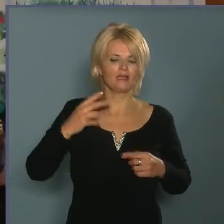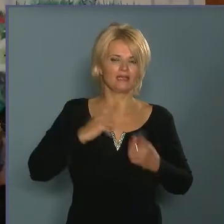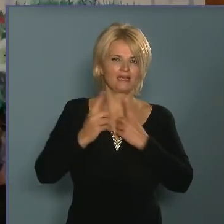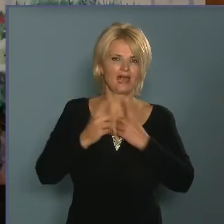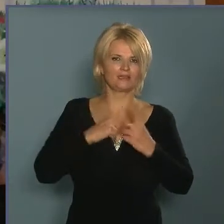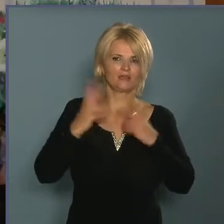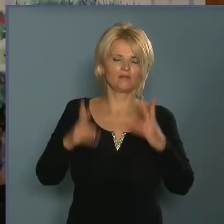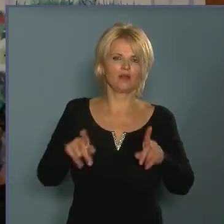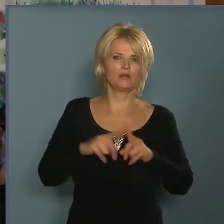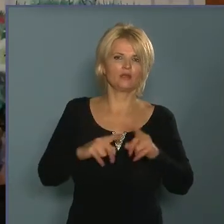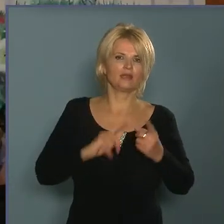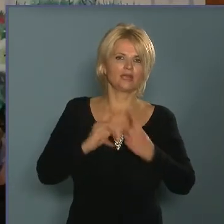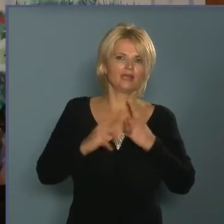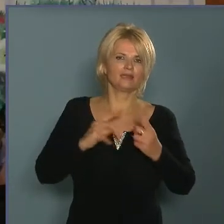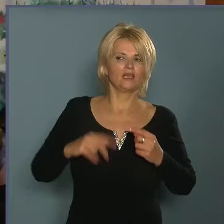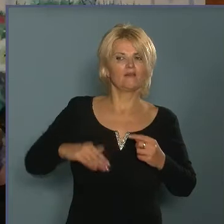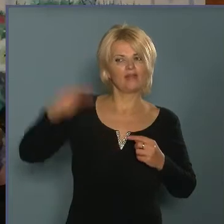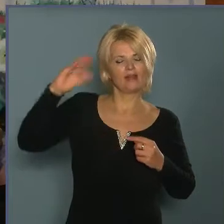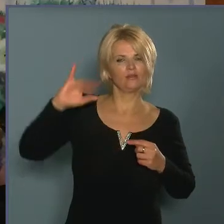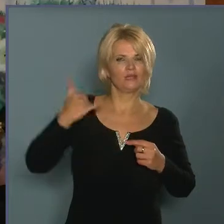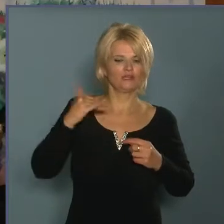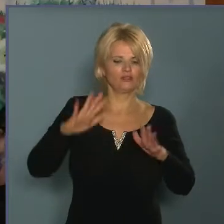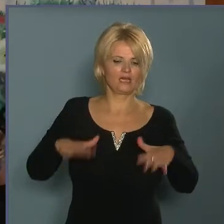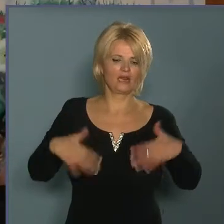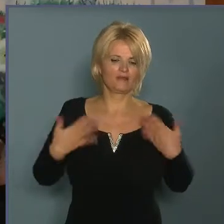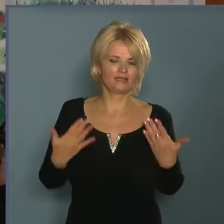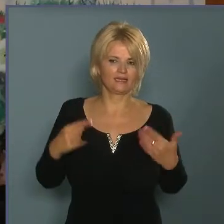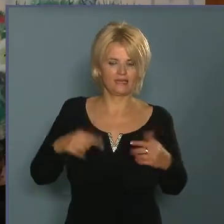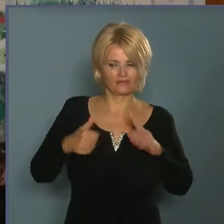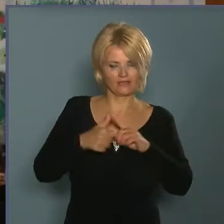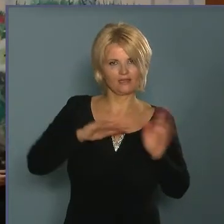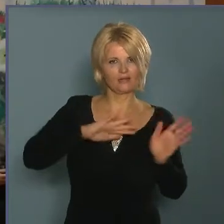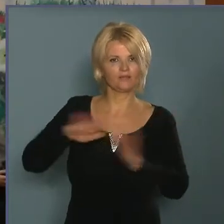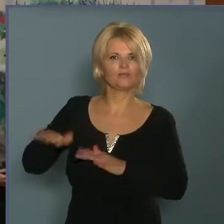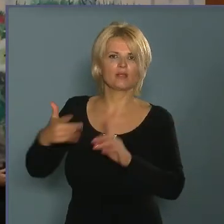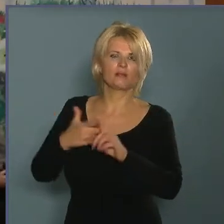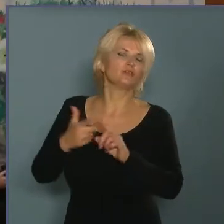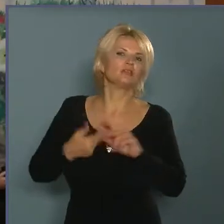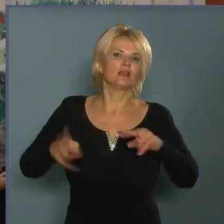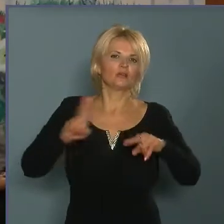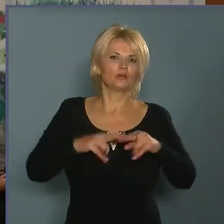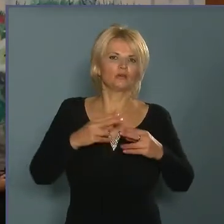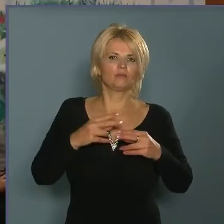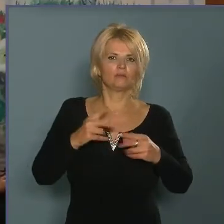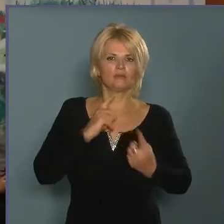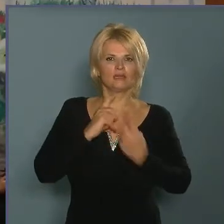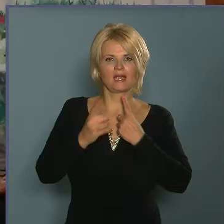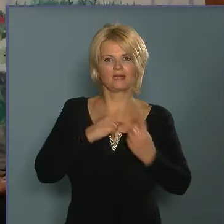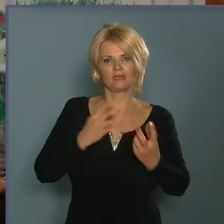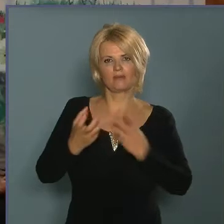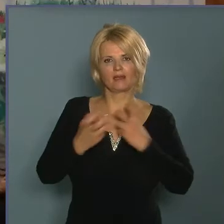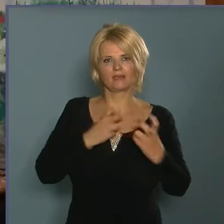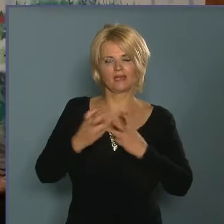olyan játékunk, ami felnőtteknek is élvezhető, vagy nagyobb gyerekekkel, családoknak. Ez volt az egyik. A másik az, hogy több olyan játékot szereztünk be, amely úgynevezett